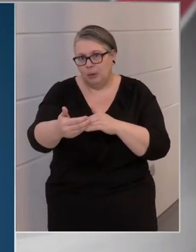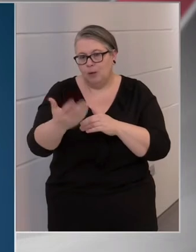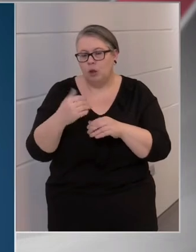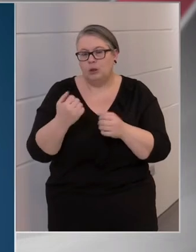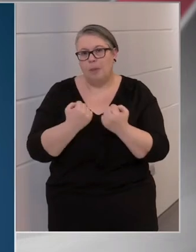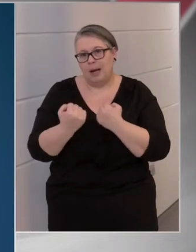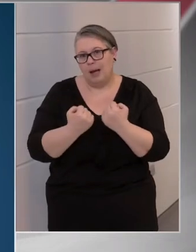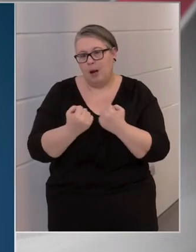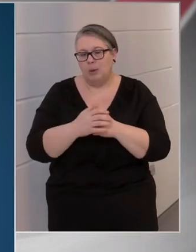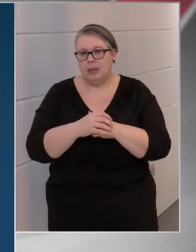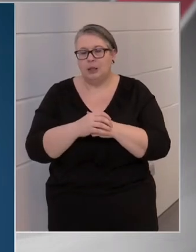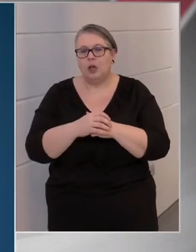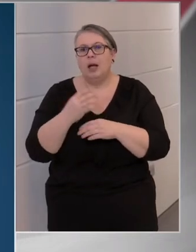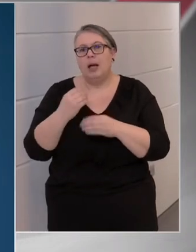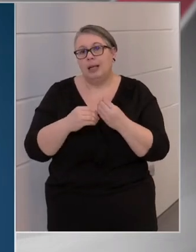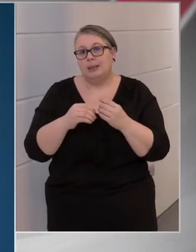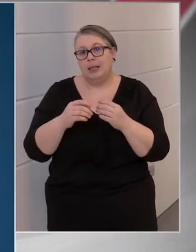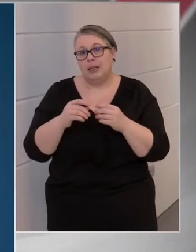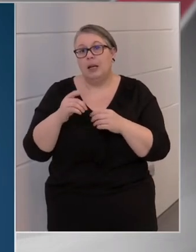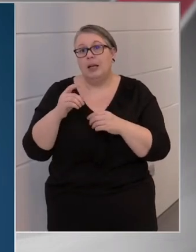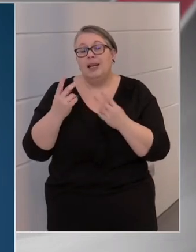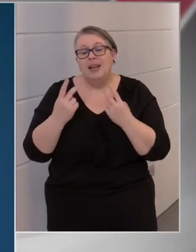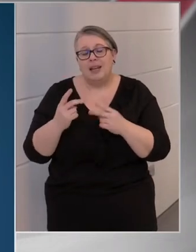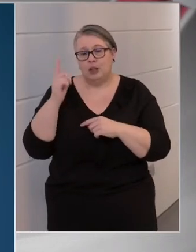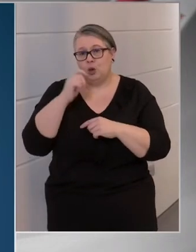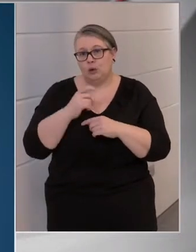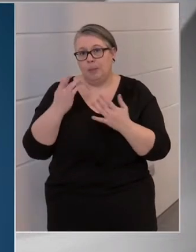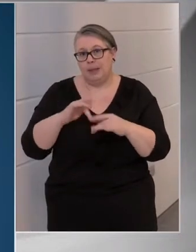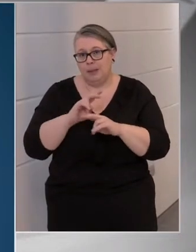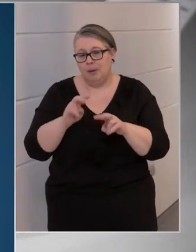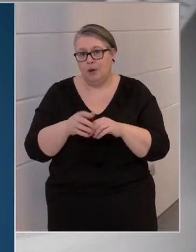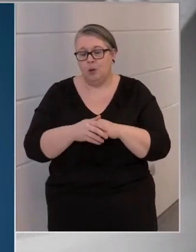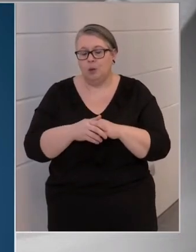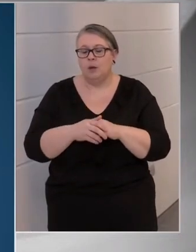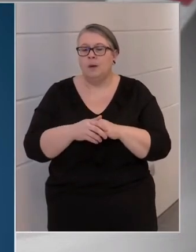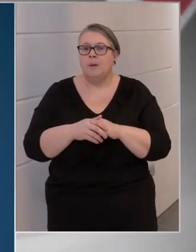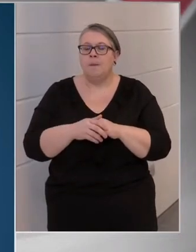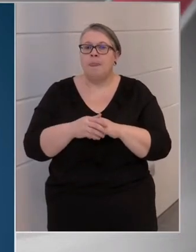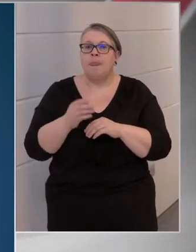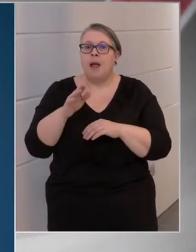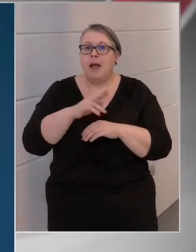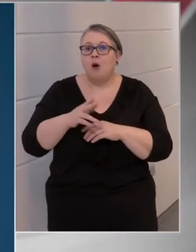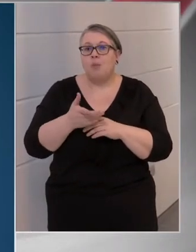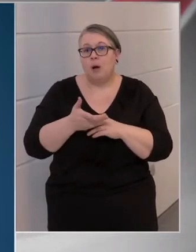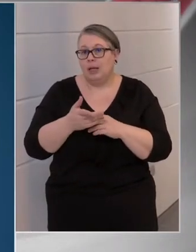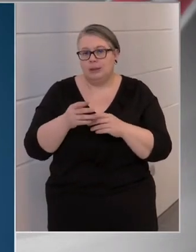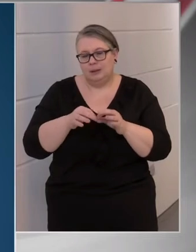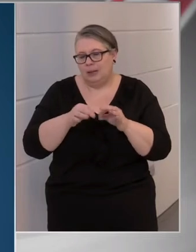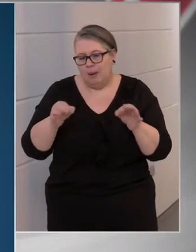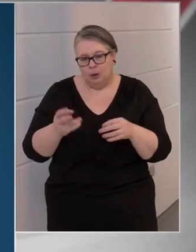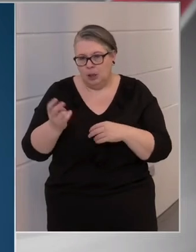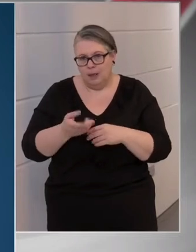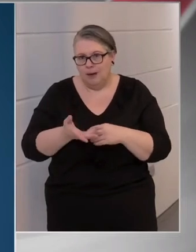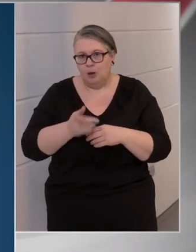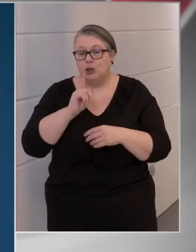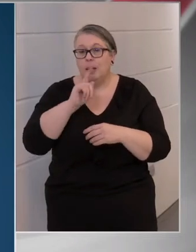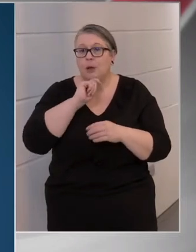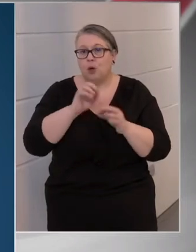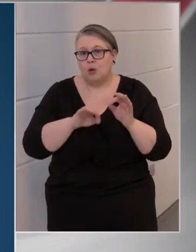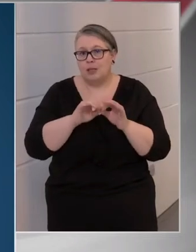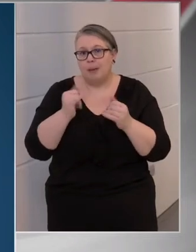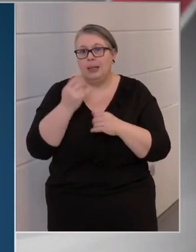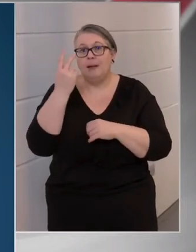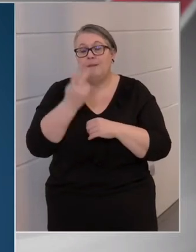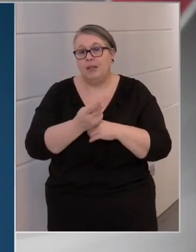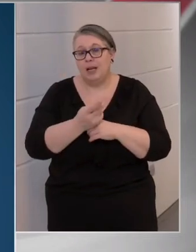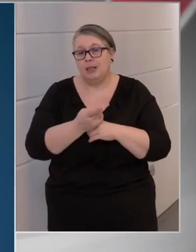megállapodásokkal, és ezért vagyunk lényegesen rosszabb pozícióban. És miután, ugyanaz Európai Unión ezt nem hozza nyilvánosságra, de Magyarország mindig is